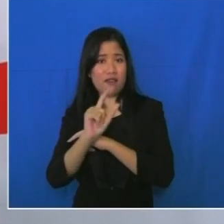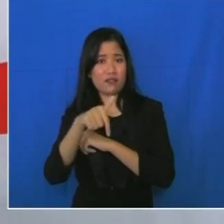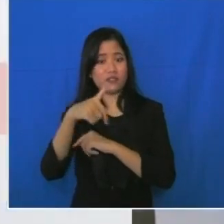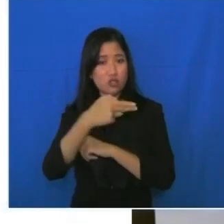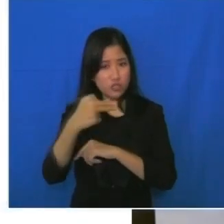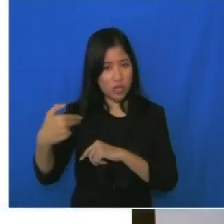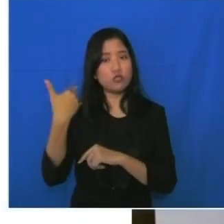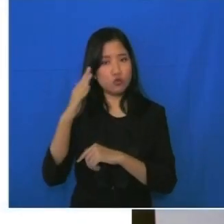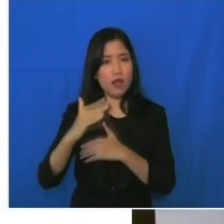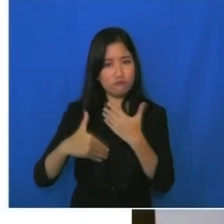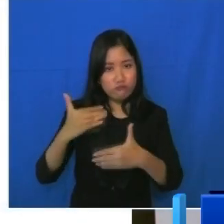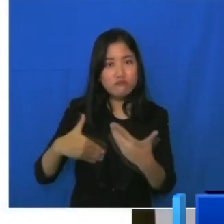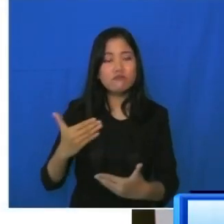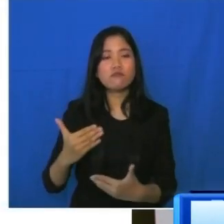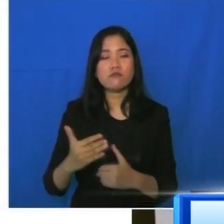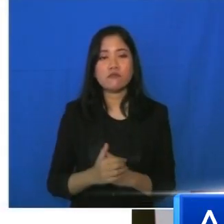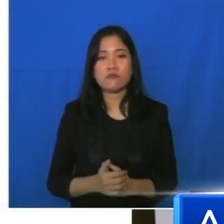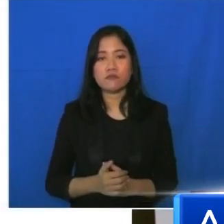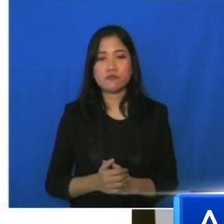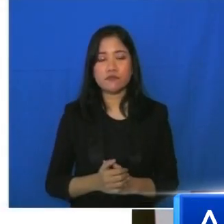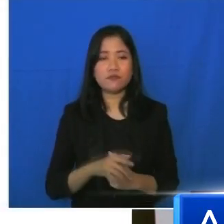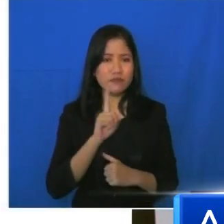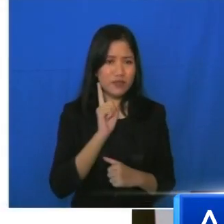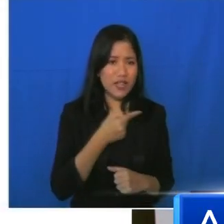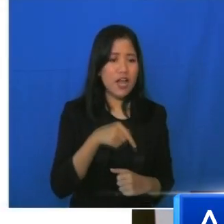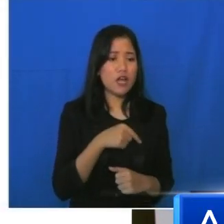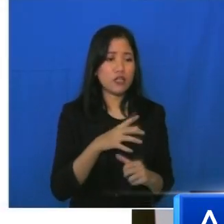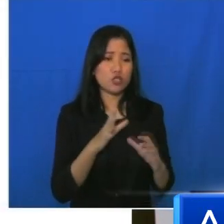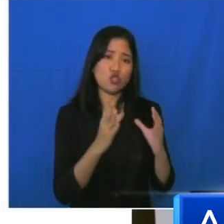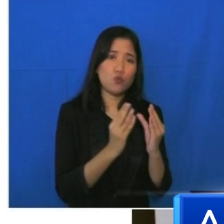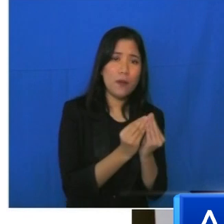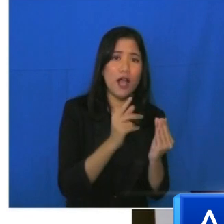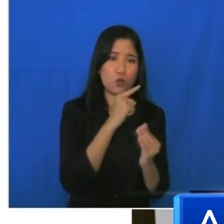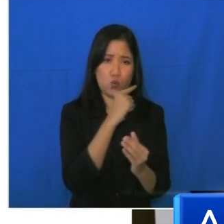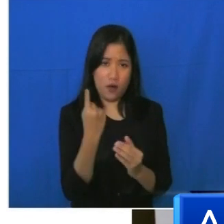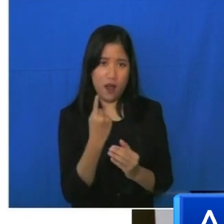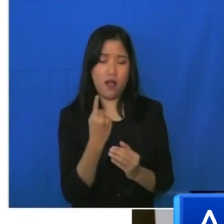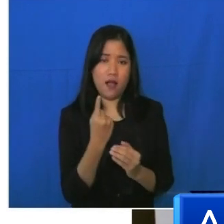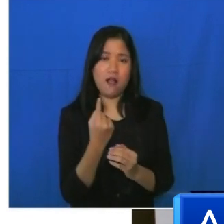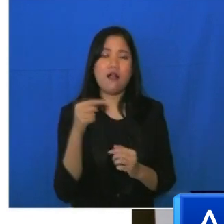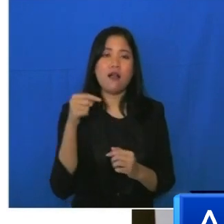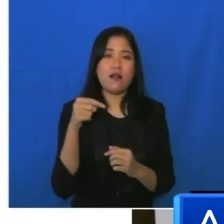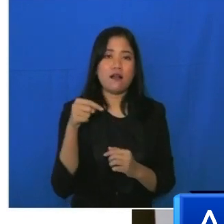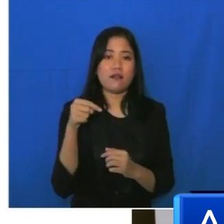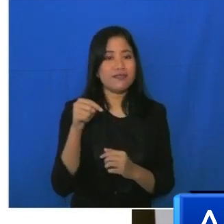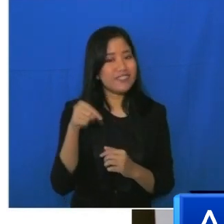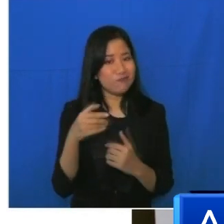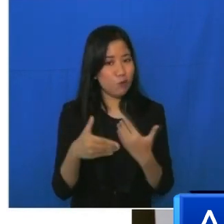Bahwa memang ada kekurangan jumlah alat, sehingga memang proses untuk